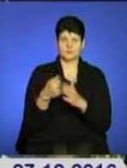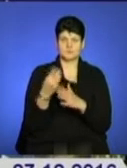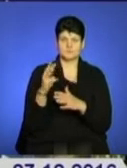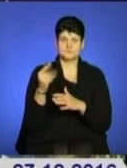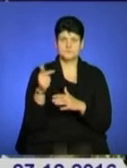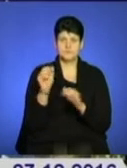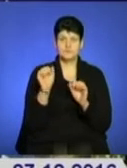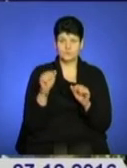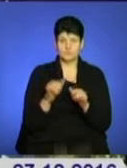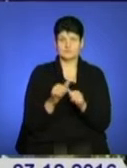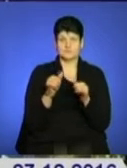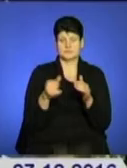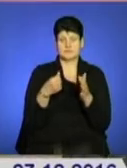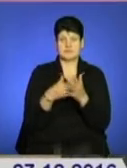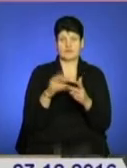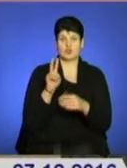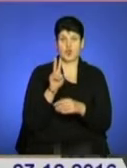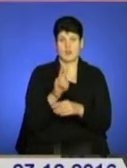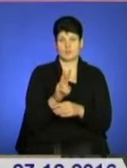може подорожчати проїзд у тролейбусах.